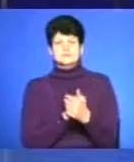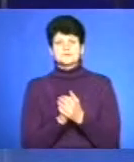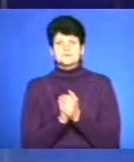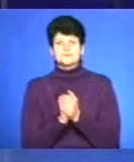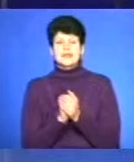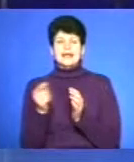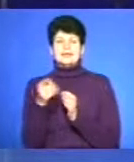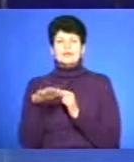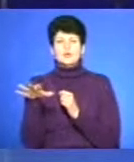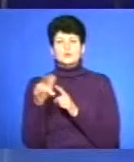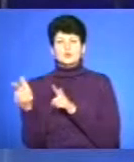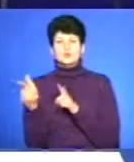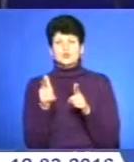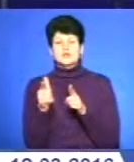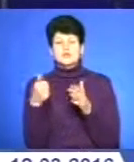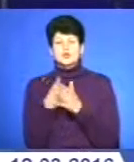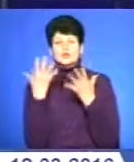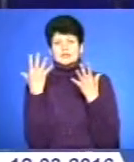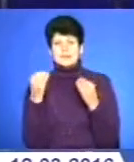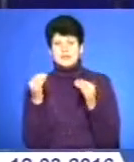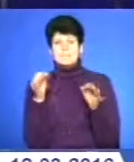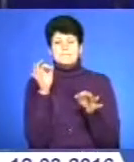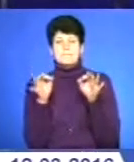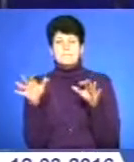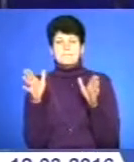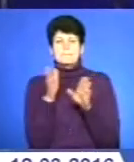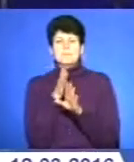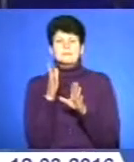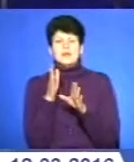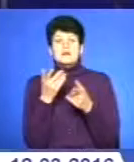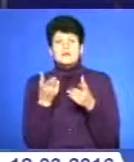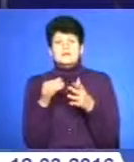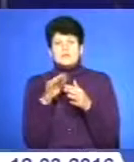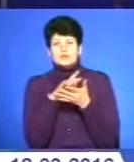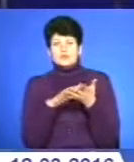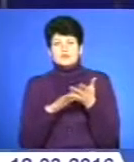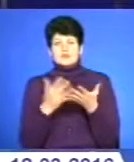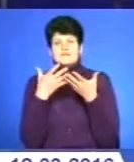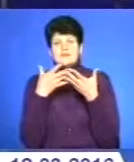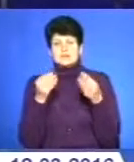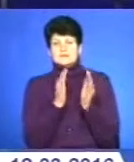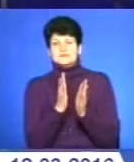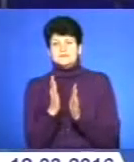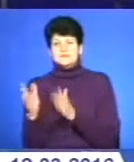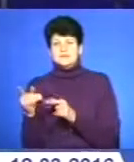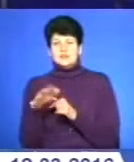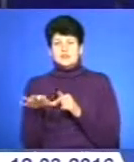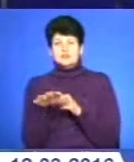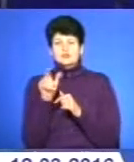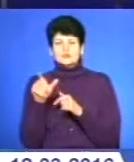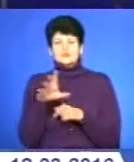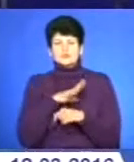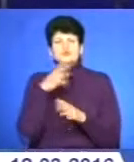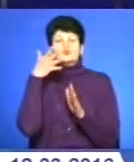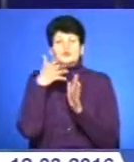На Тернопільщині готується до Дня Довкілля. Тривають традиційні заходи з весняного благоустрою територій. Аби мешканцям краю було